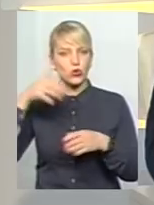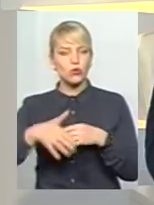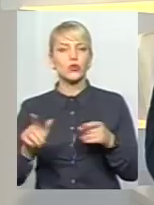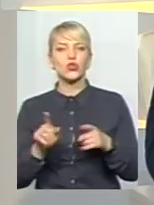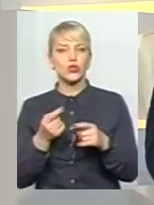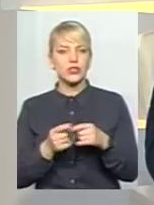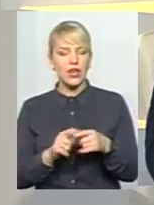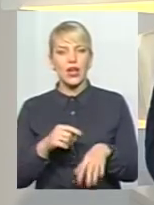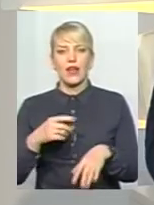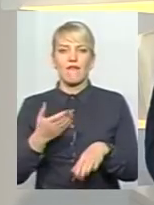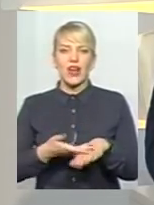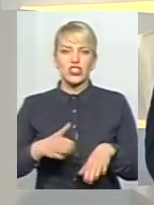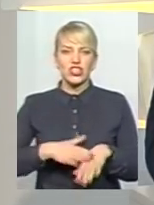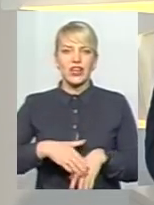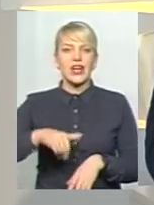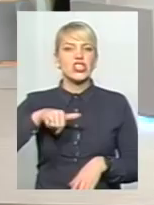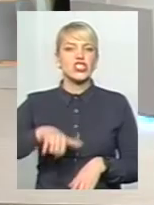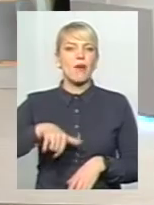такий доволі важкий чемодан,